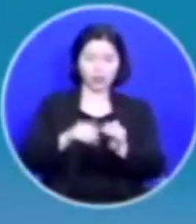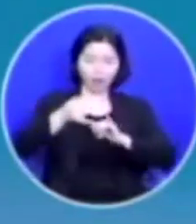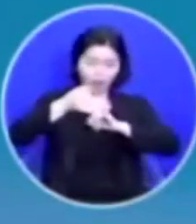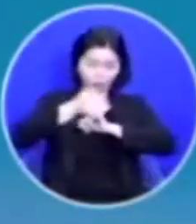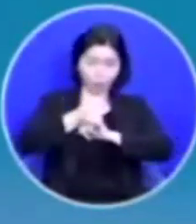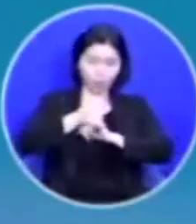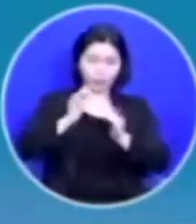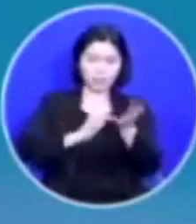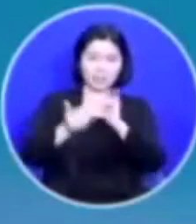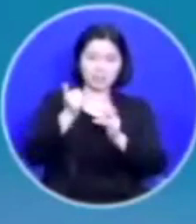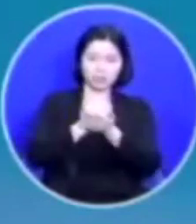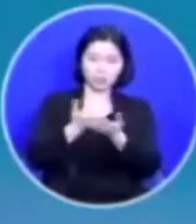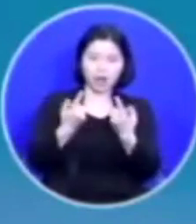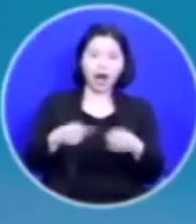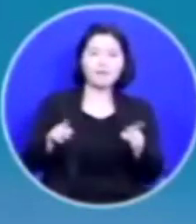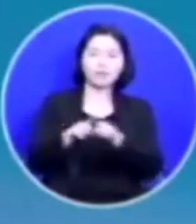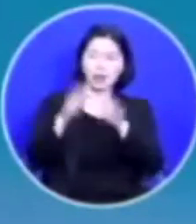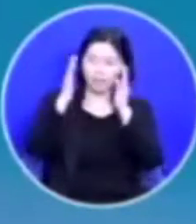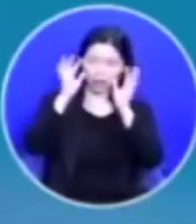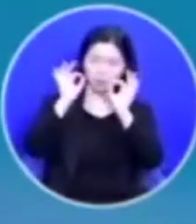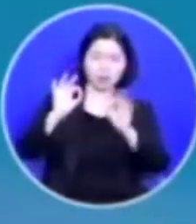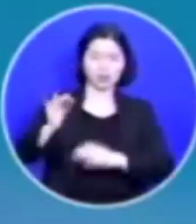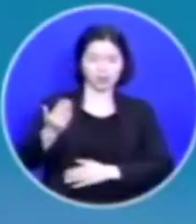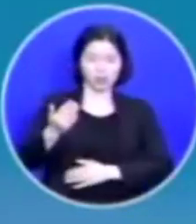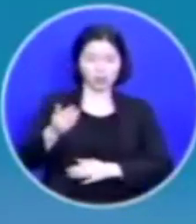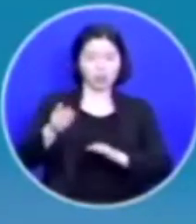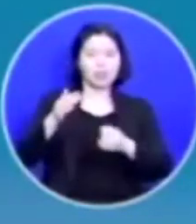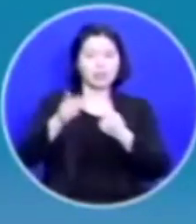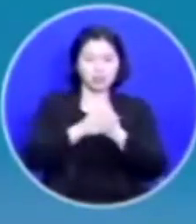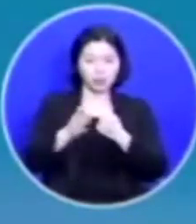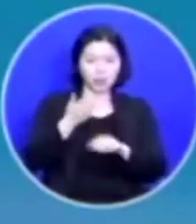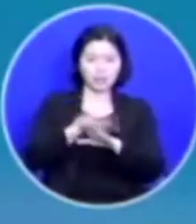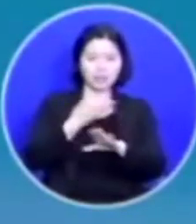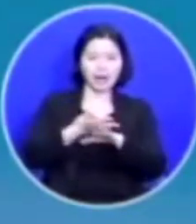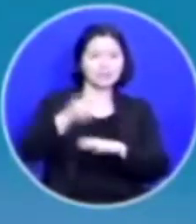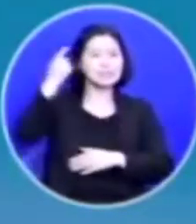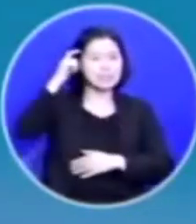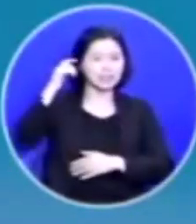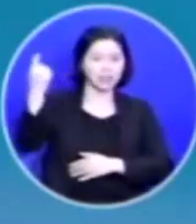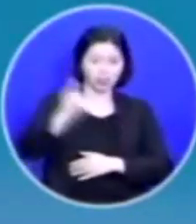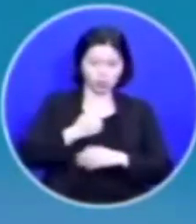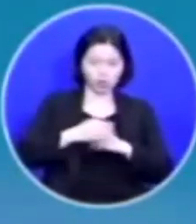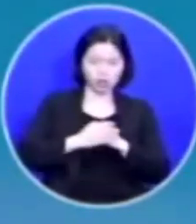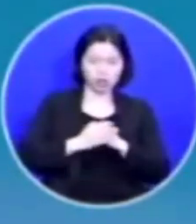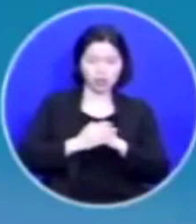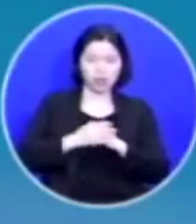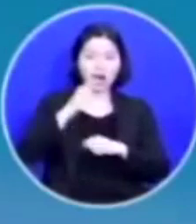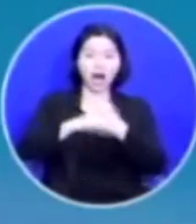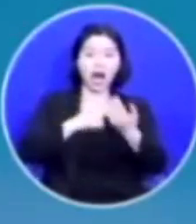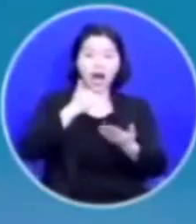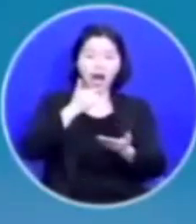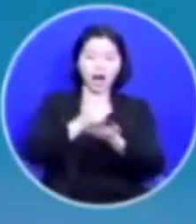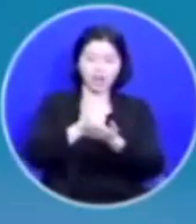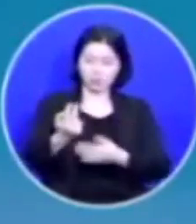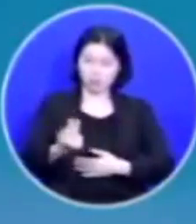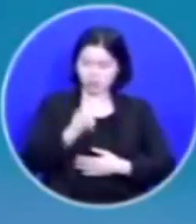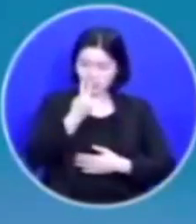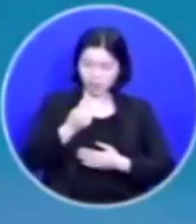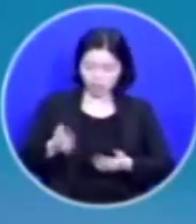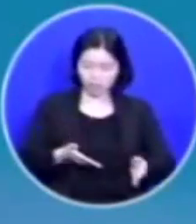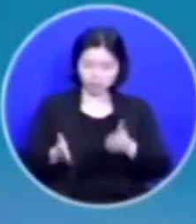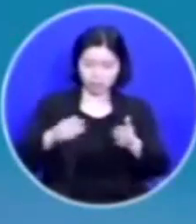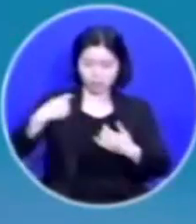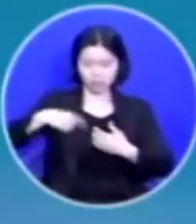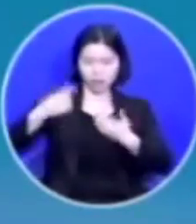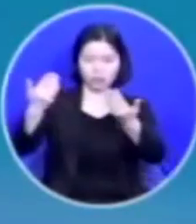예수님을 같이 바라봐야 됩니다 그래야 바른 생각이 옵니다 하나님의 살리는 길을 가르쳐